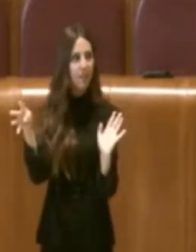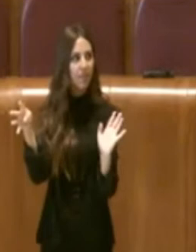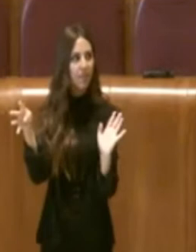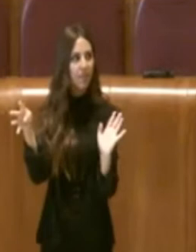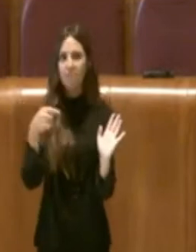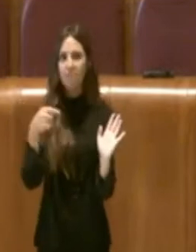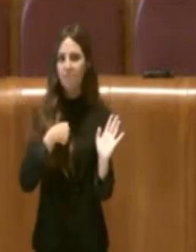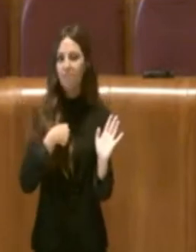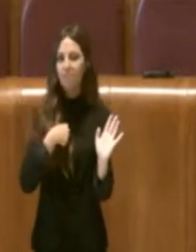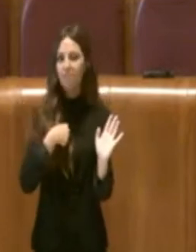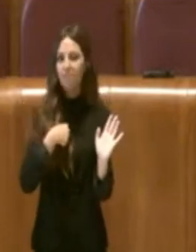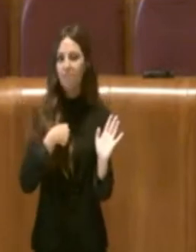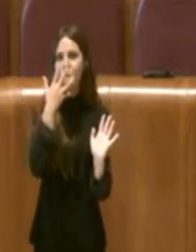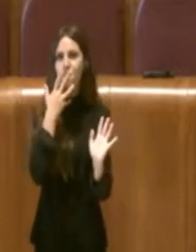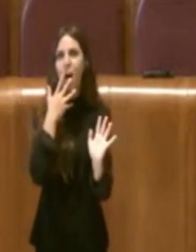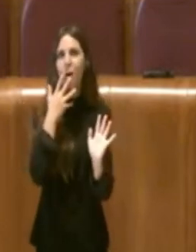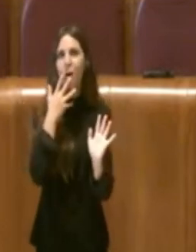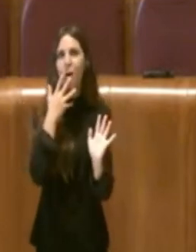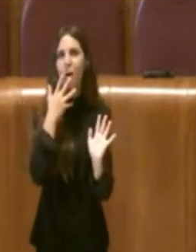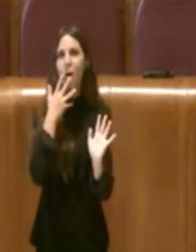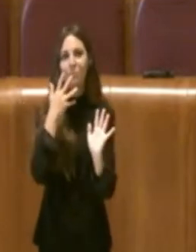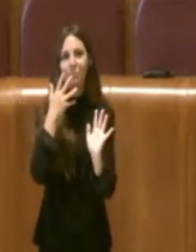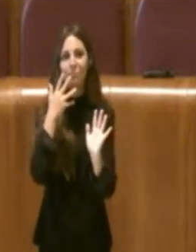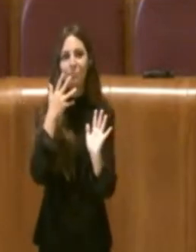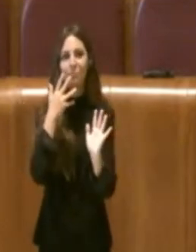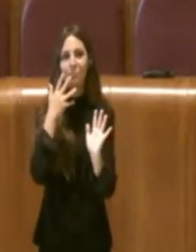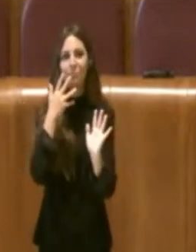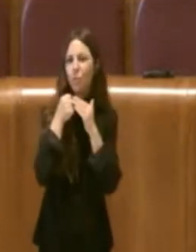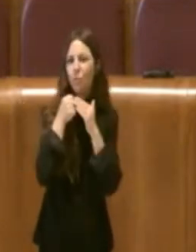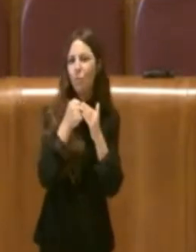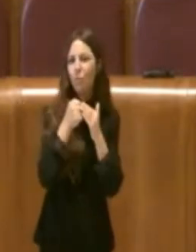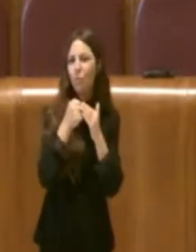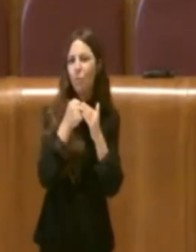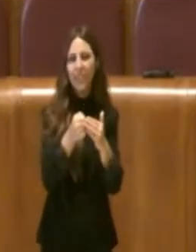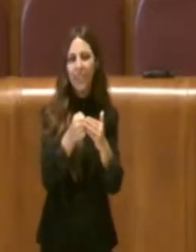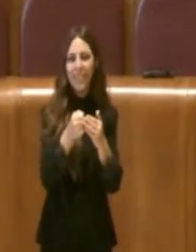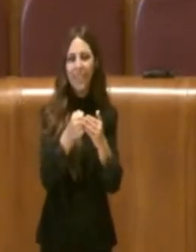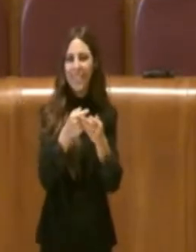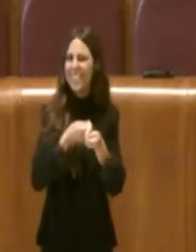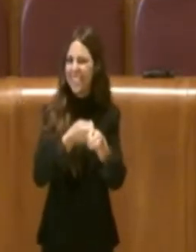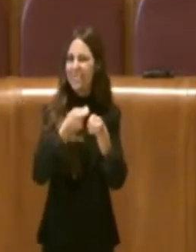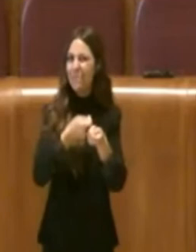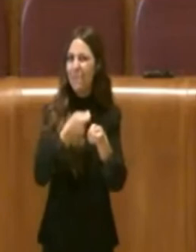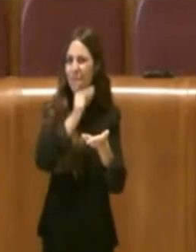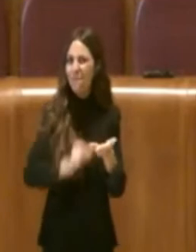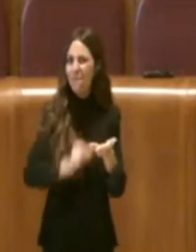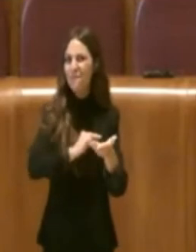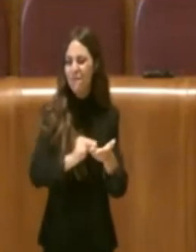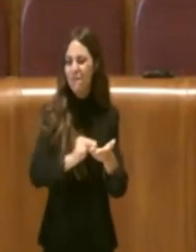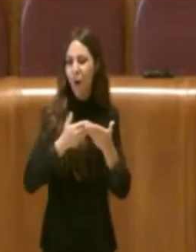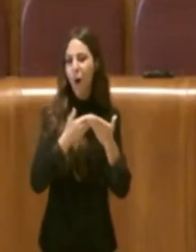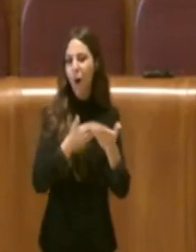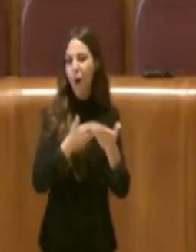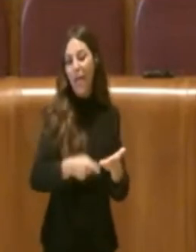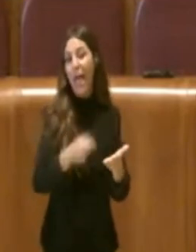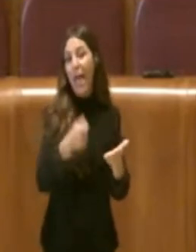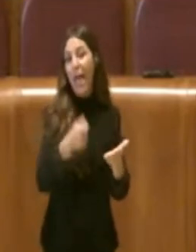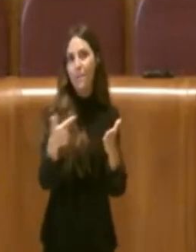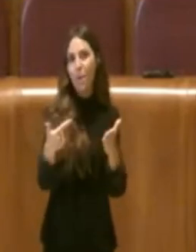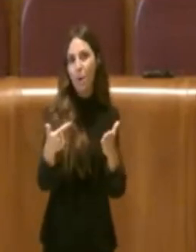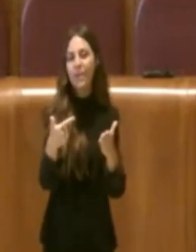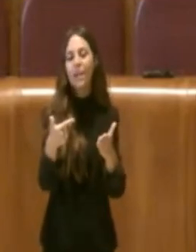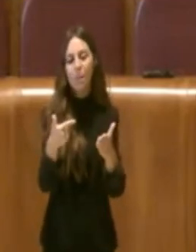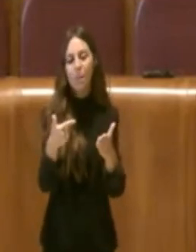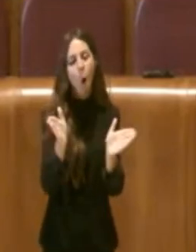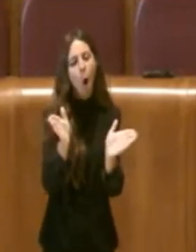voglio rafforzare il voto a favore, è molto importante per questa